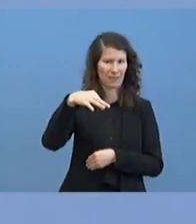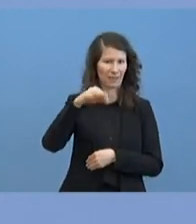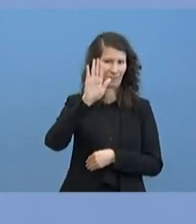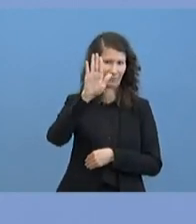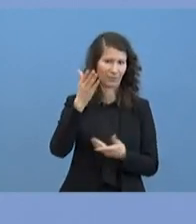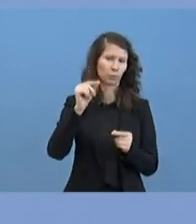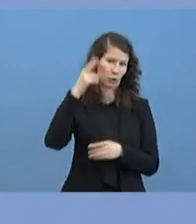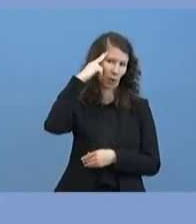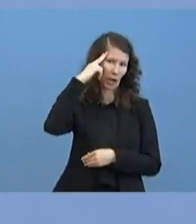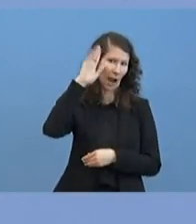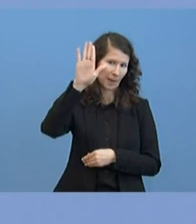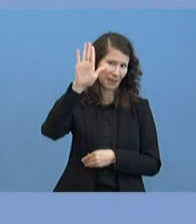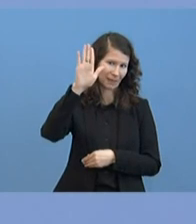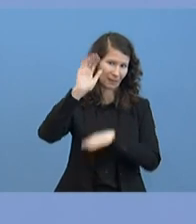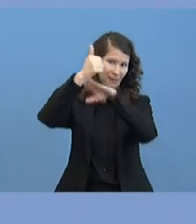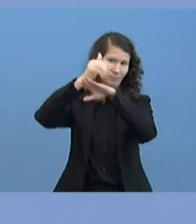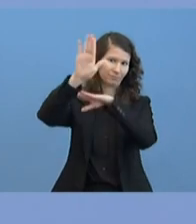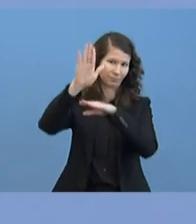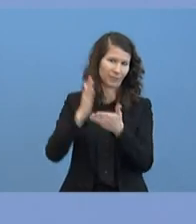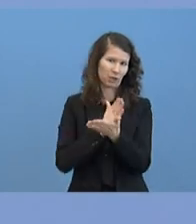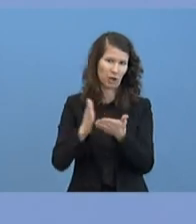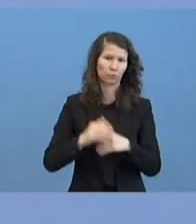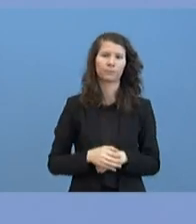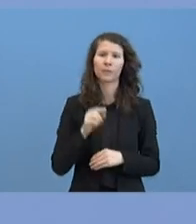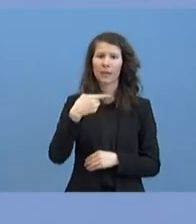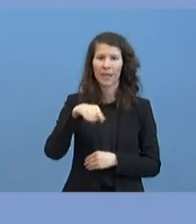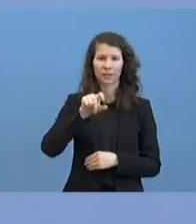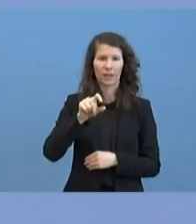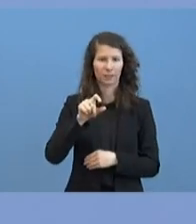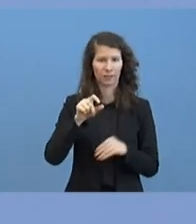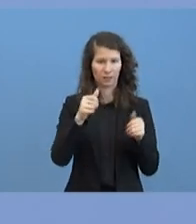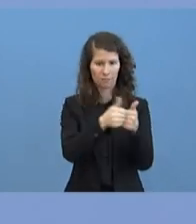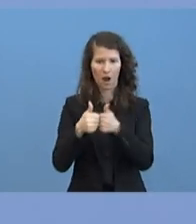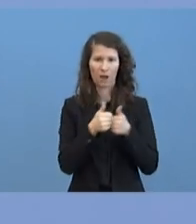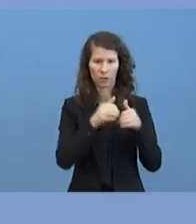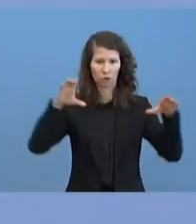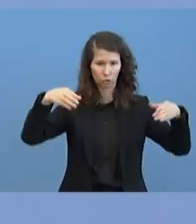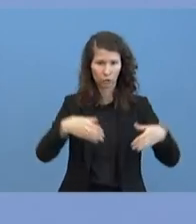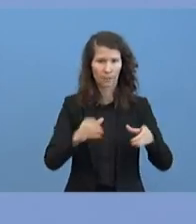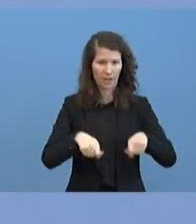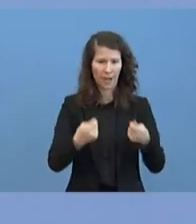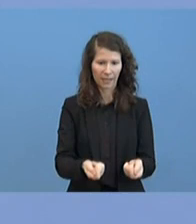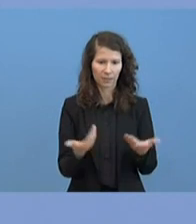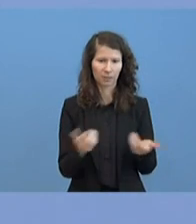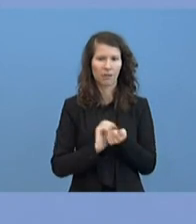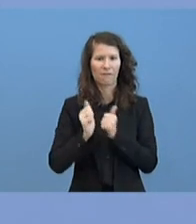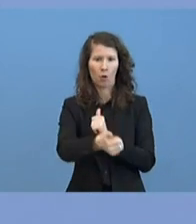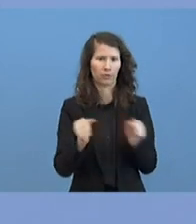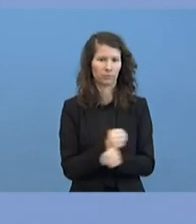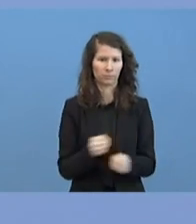Saudi-Arabiens, was da eng mit allen G20-Partnern konsultiert. Und das werde ich jetzt nicht vorwegnehmen können.